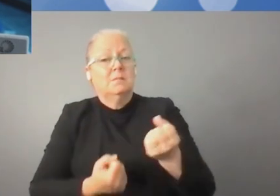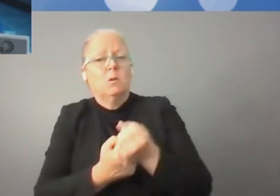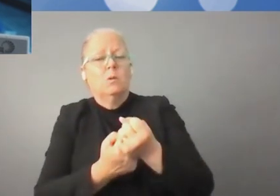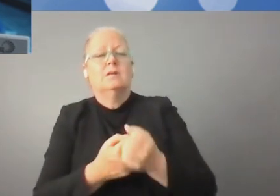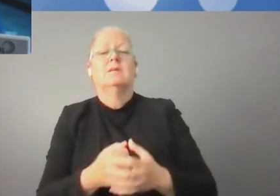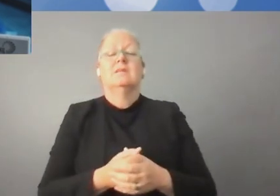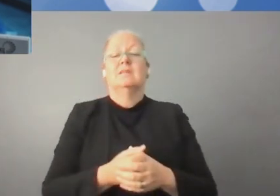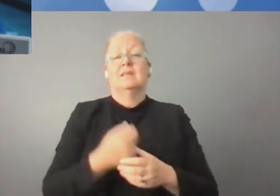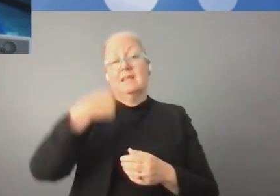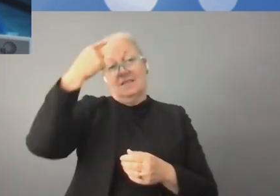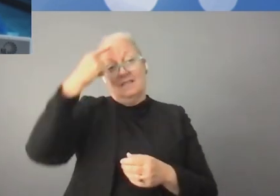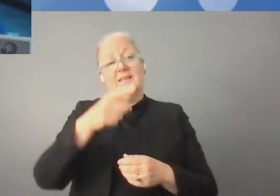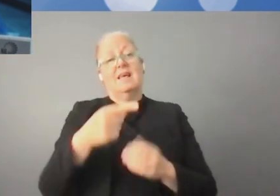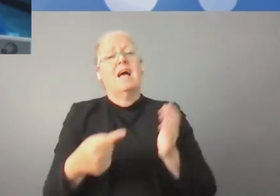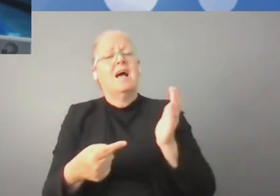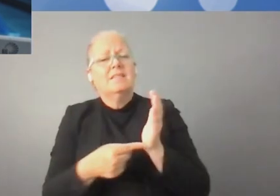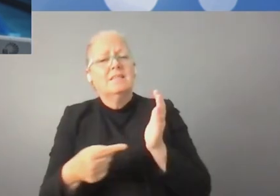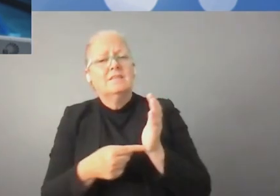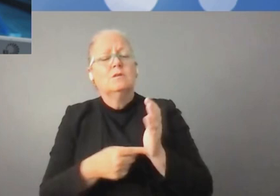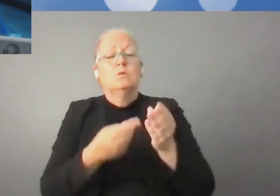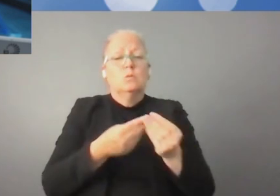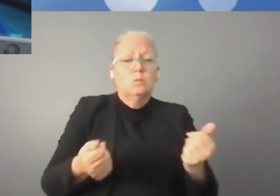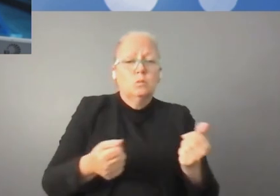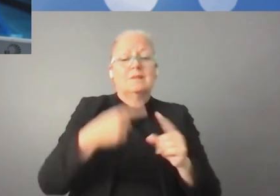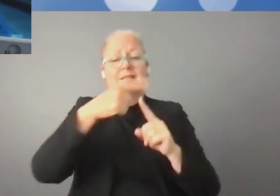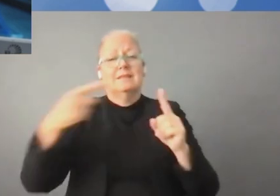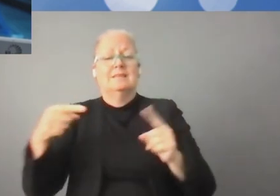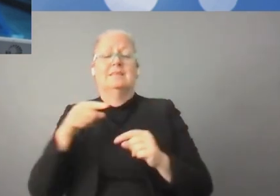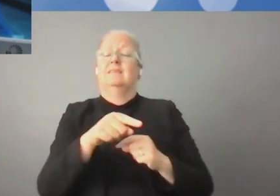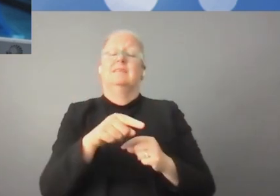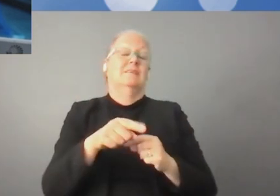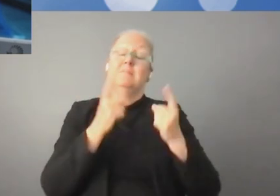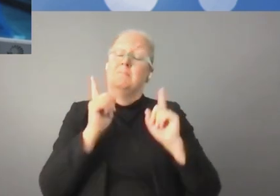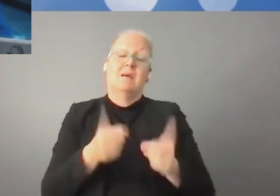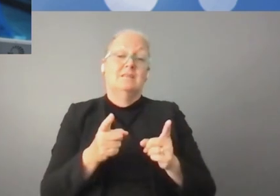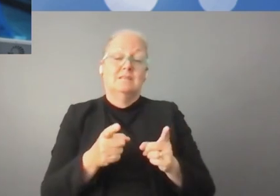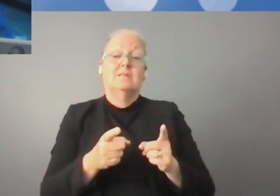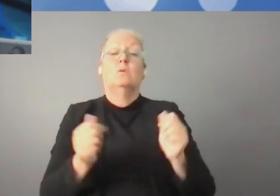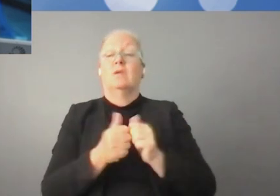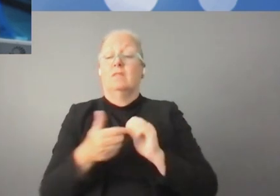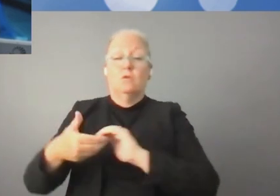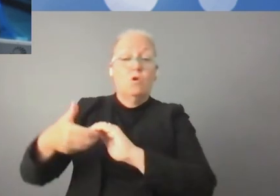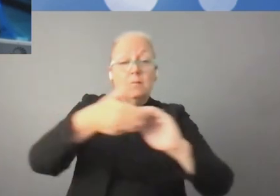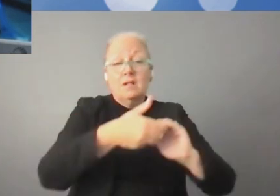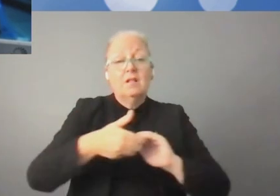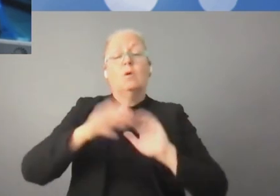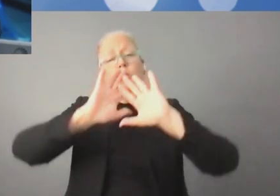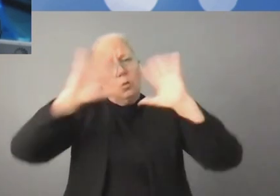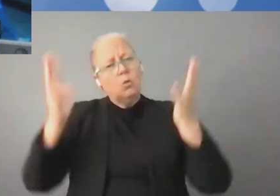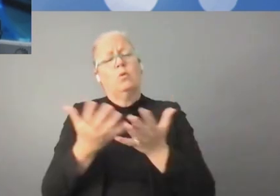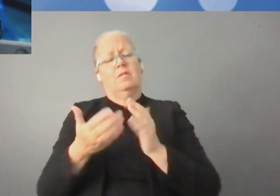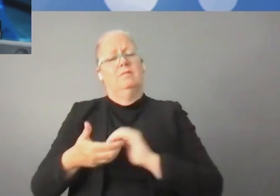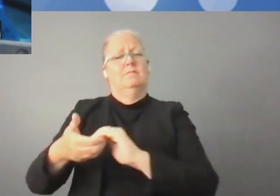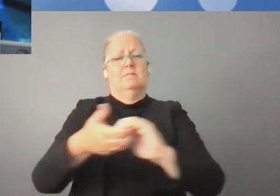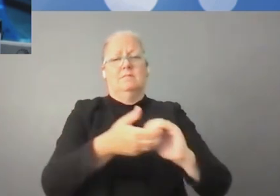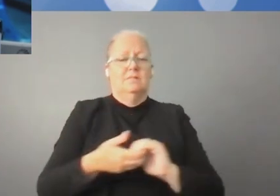les entreprises qui mettent en place des solutions, des solutions numériques.